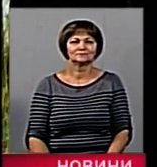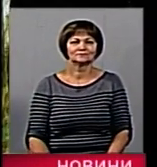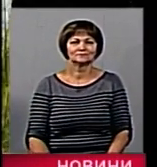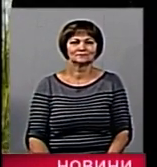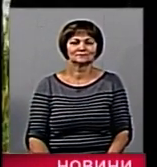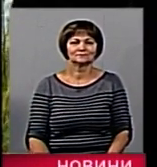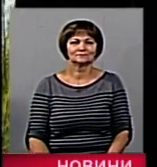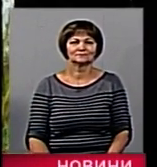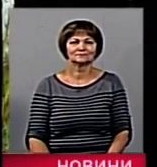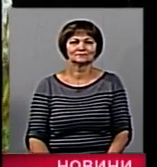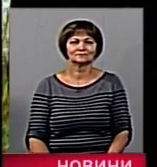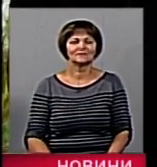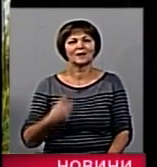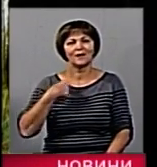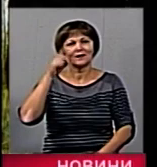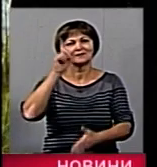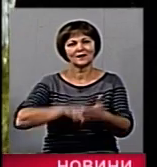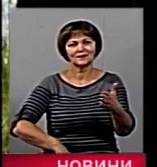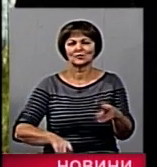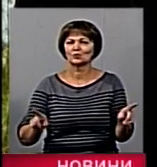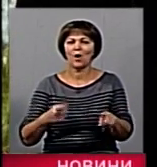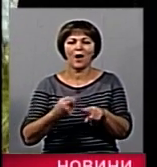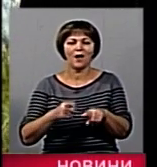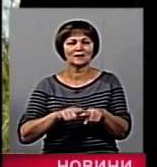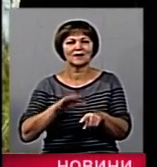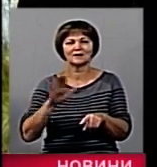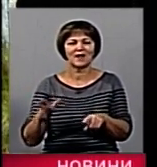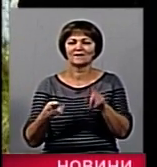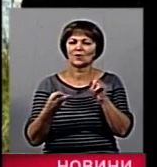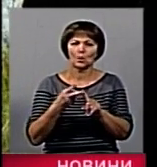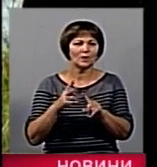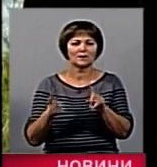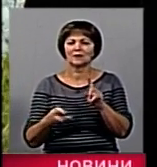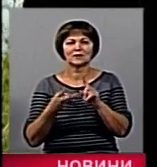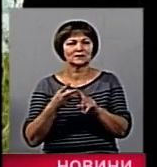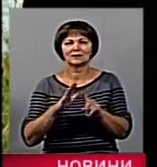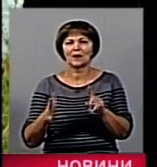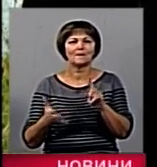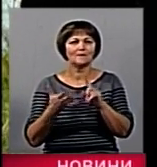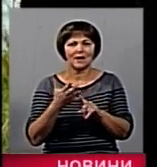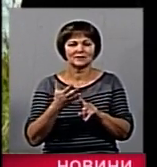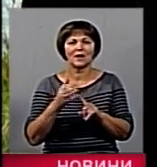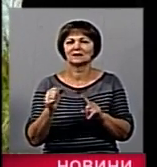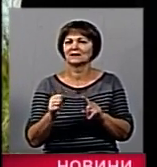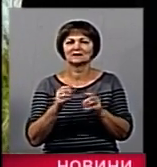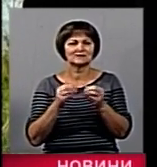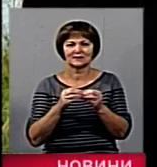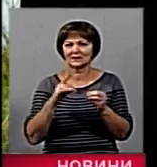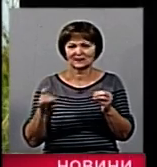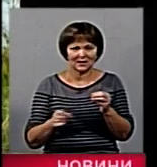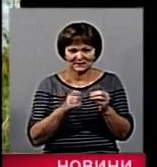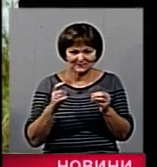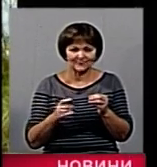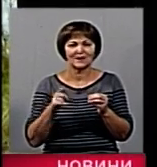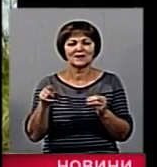Ну, скажімо так, сподіваємося, що це не то, що не вторий, не третій, ну, і навіть і не п'ятий, і не десятий раз. Самі ж